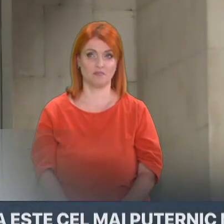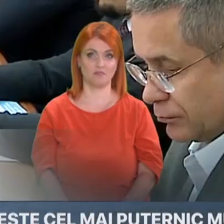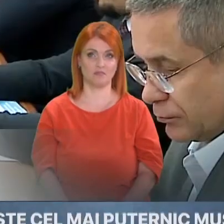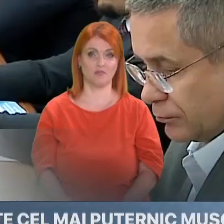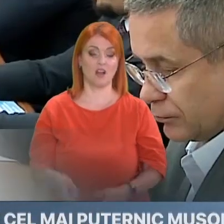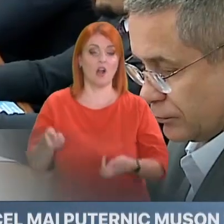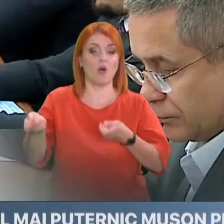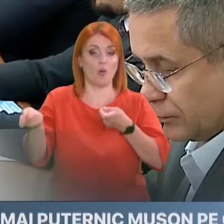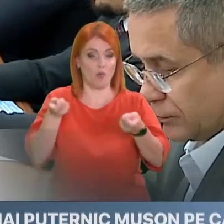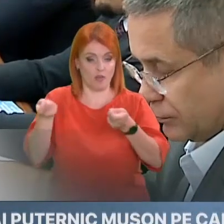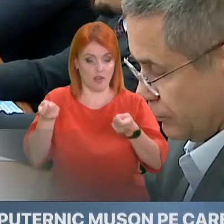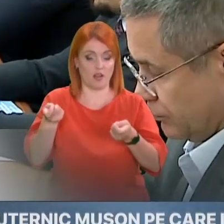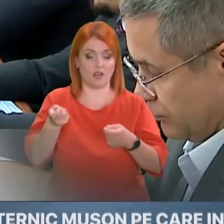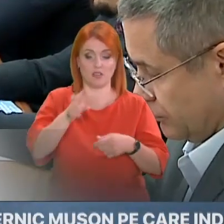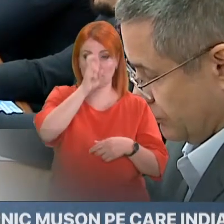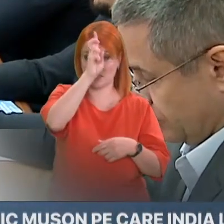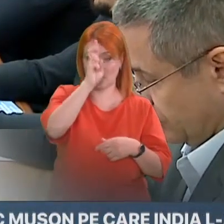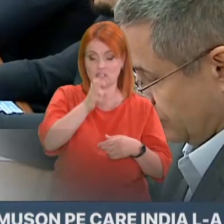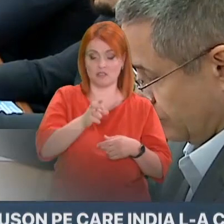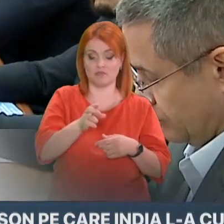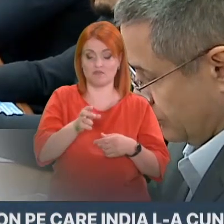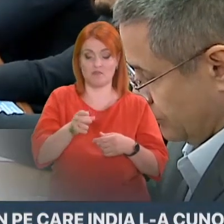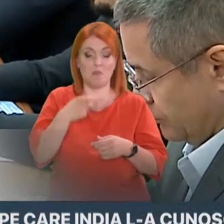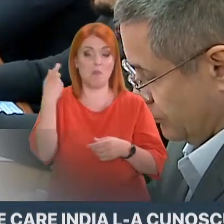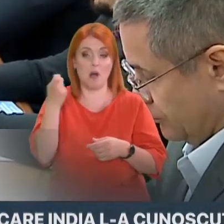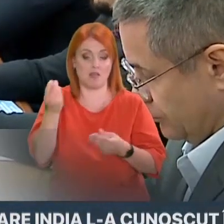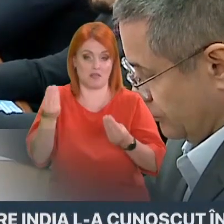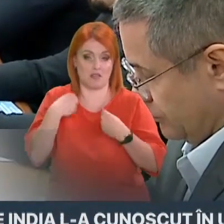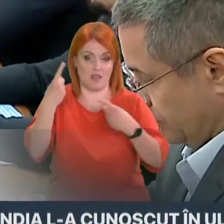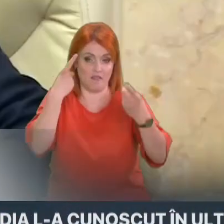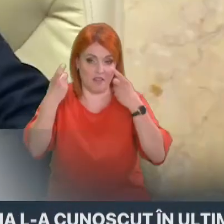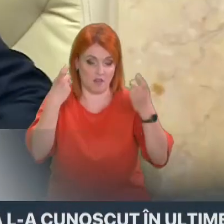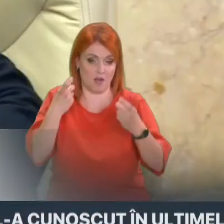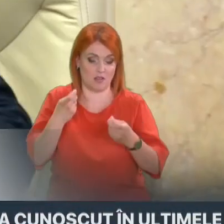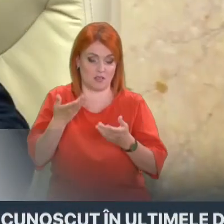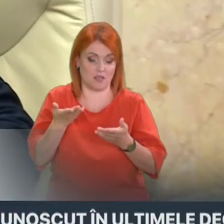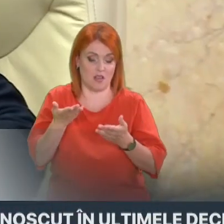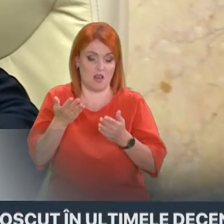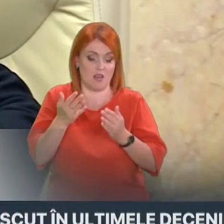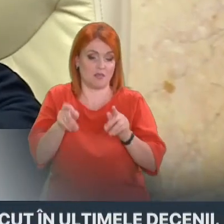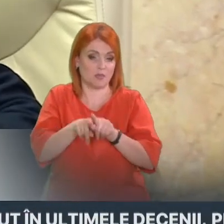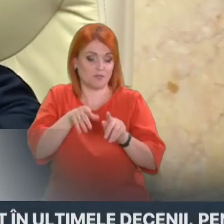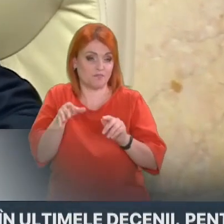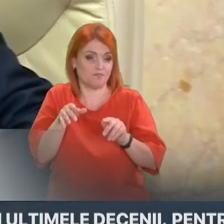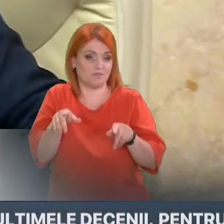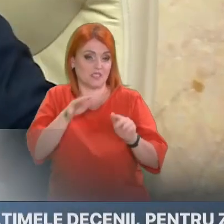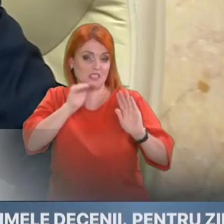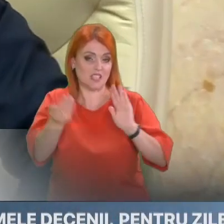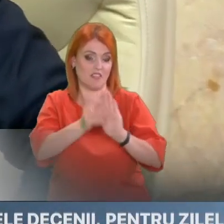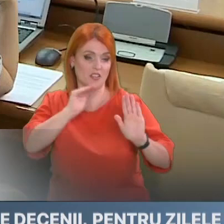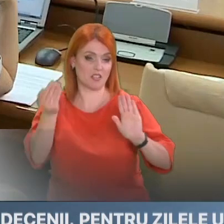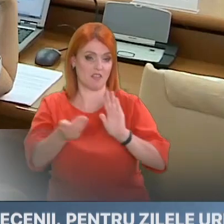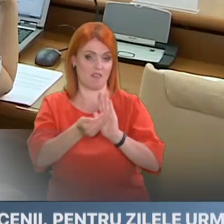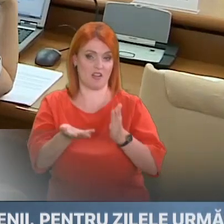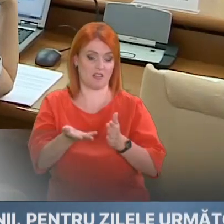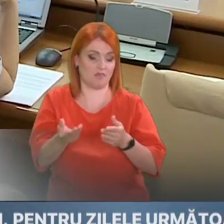ne țin într-un deficit de informație. Desigur că orice remaniere care se face la nivelul componenței